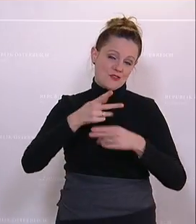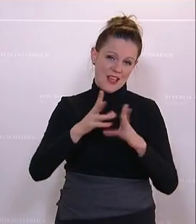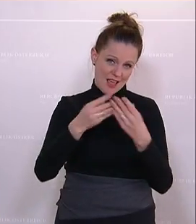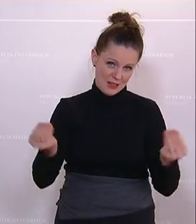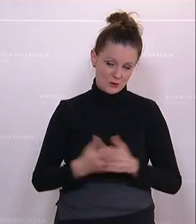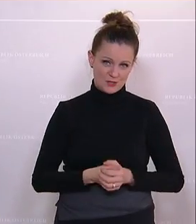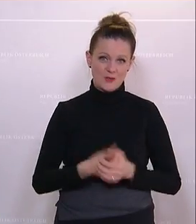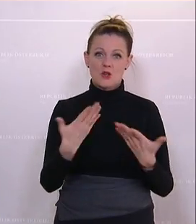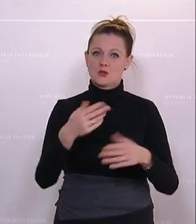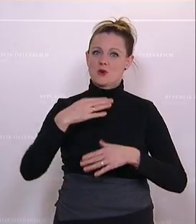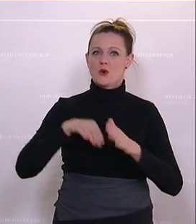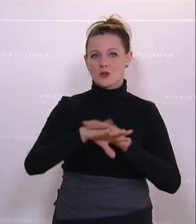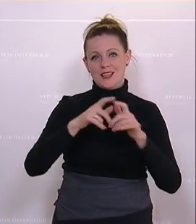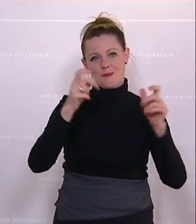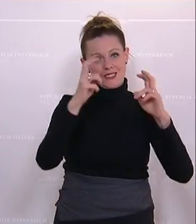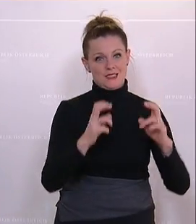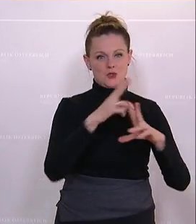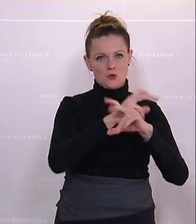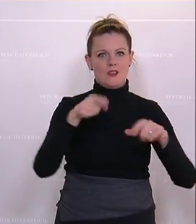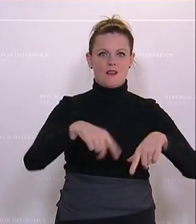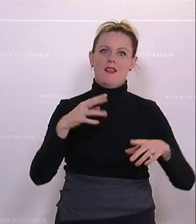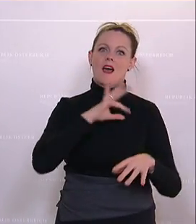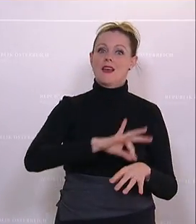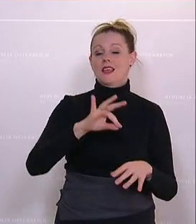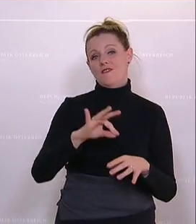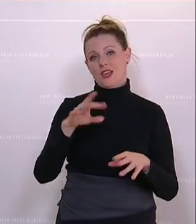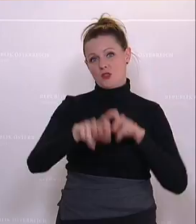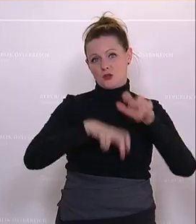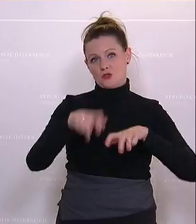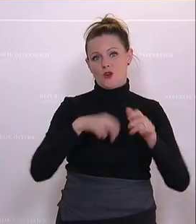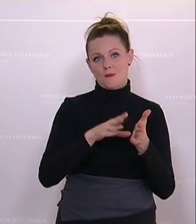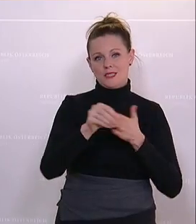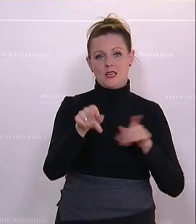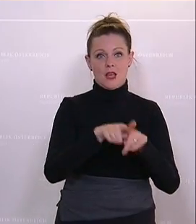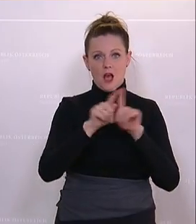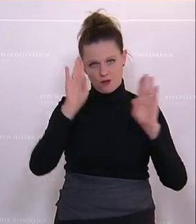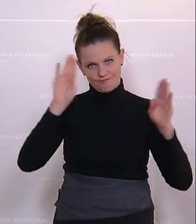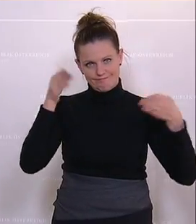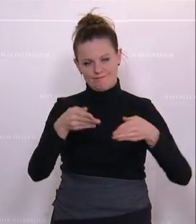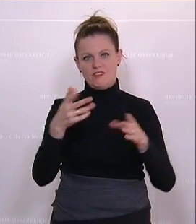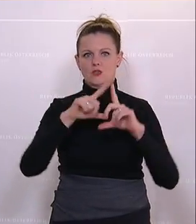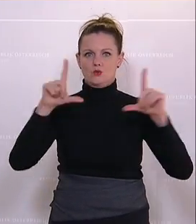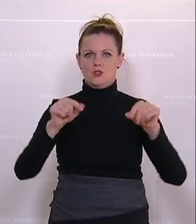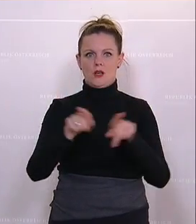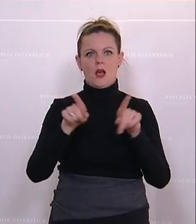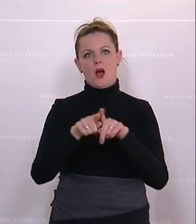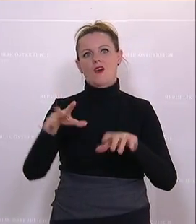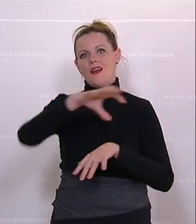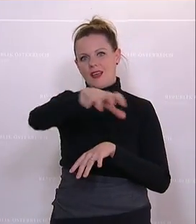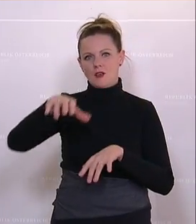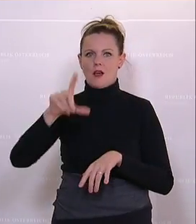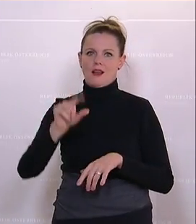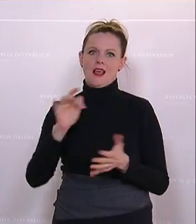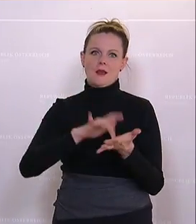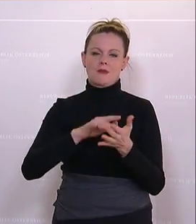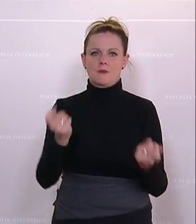Also bei solchen Unternehmen, die ihren Sitz in Österreich haben, den in Österreich Gewinnsteuern entrichten. Besonderes Augenmerk soll darauf gelegt werden, dass die Gutscheine auch bei regionalen Klein- und Mittelunternehmen